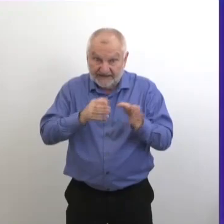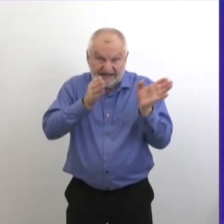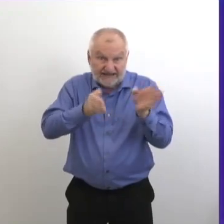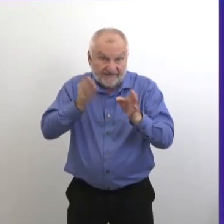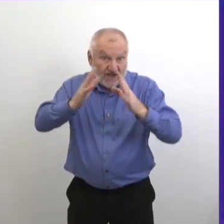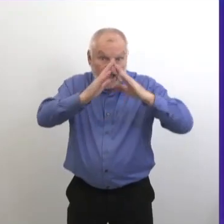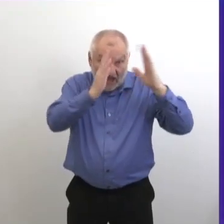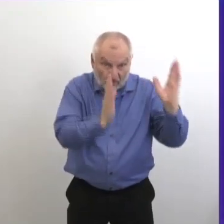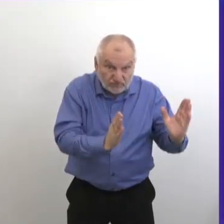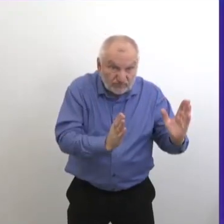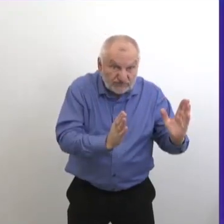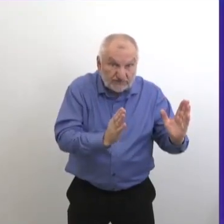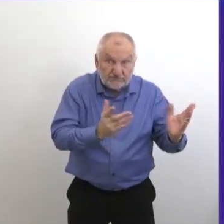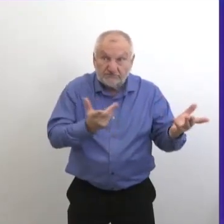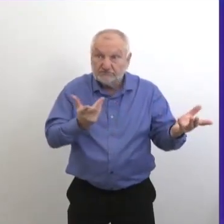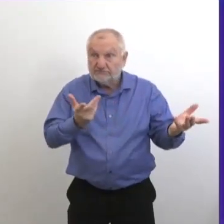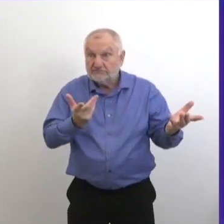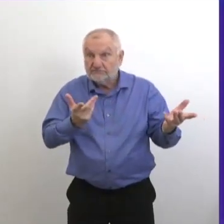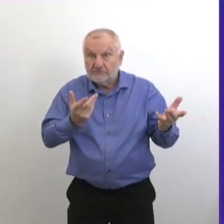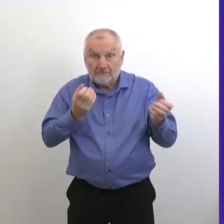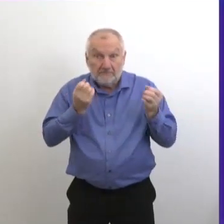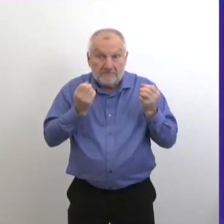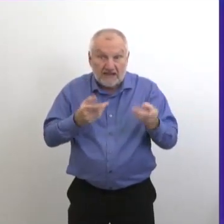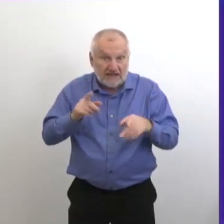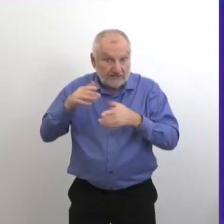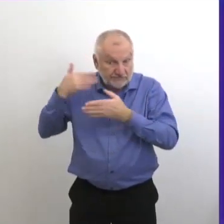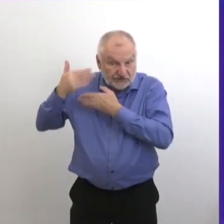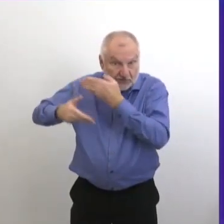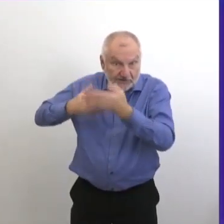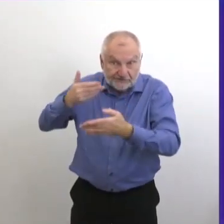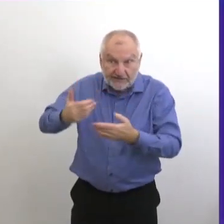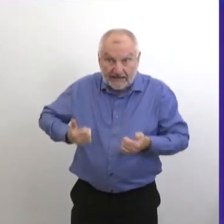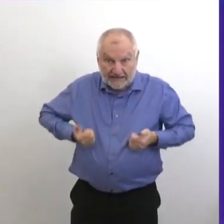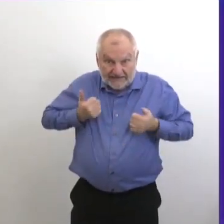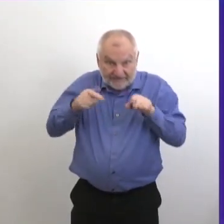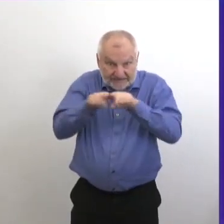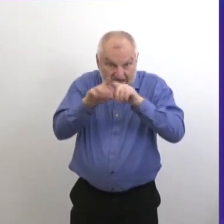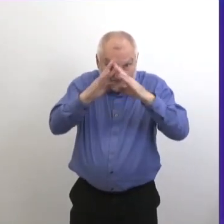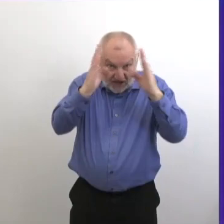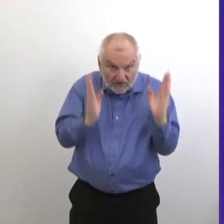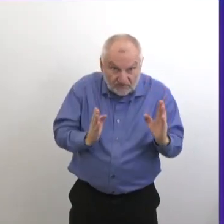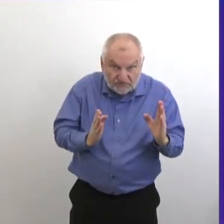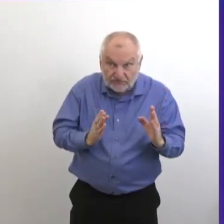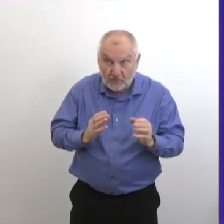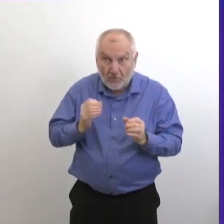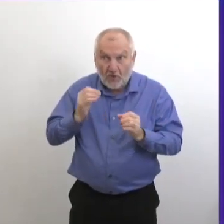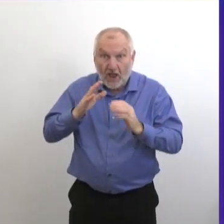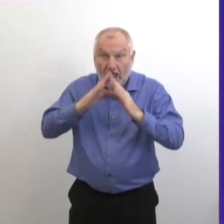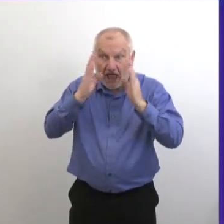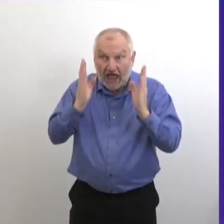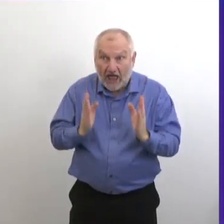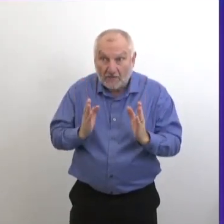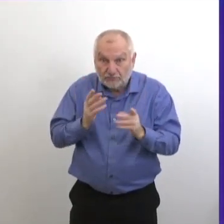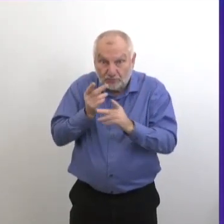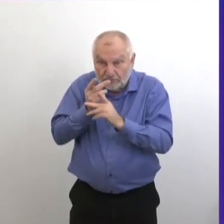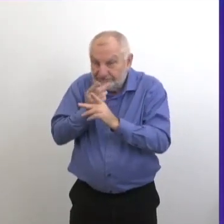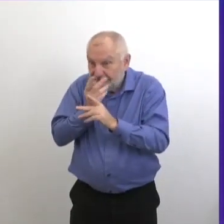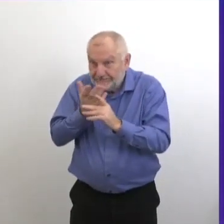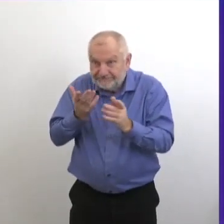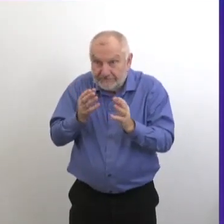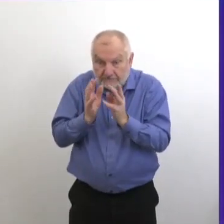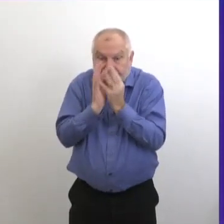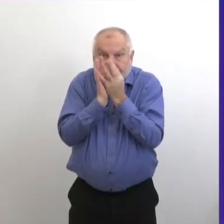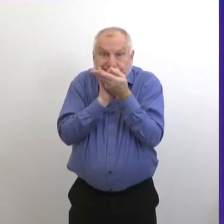Nous voyons dans les maisons où il y a plusieurs générations qui habitent, les maisons où il y a beaucoup de monde qui habitent. On voit qu'il beaucoup de cas comme ça.